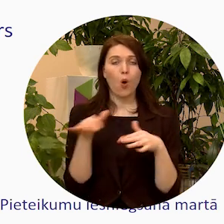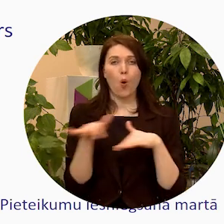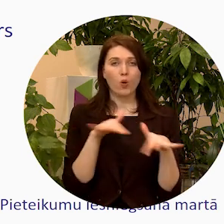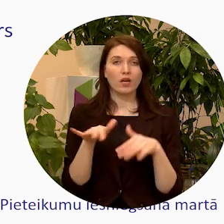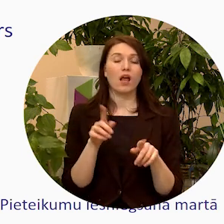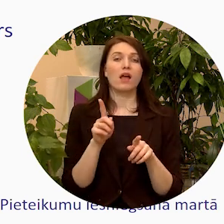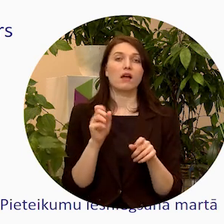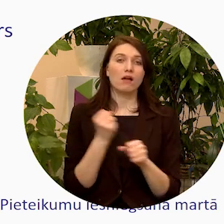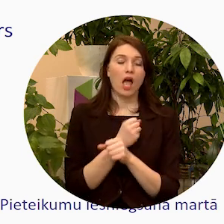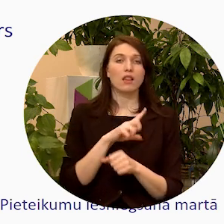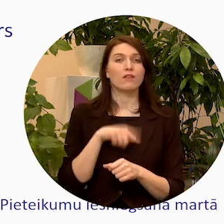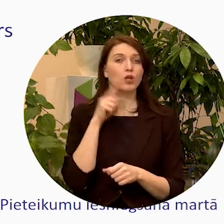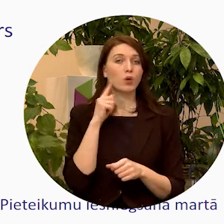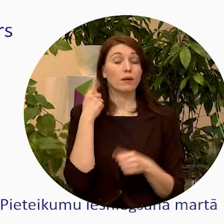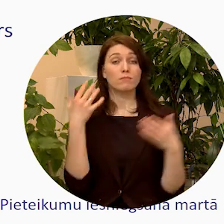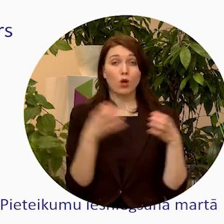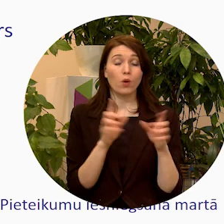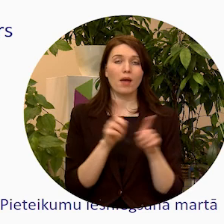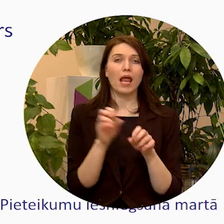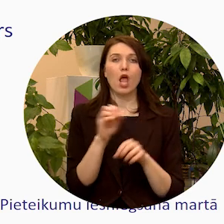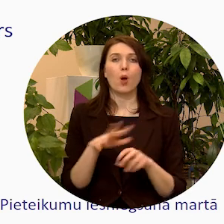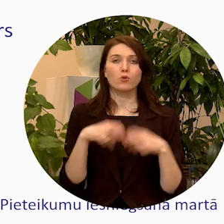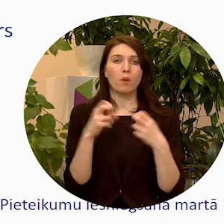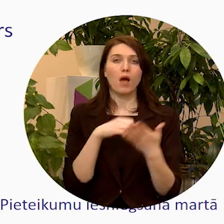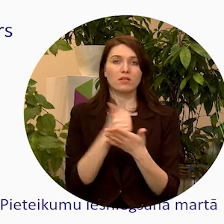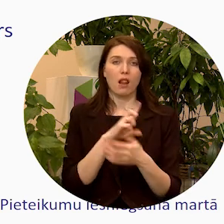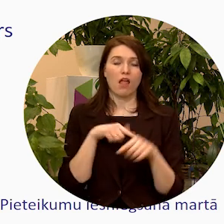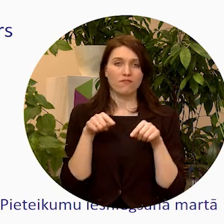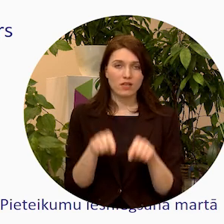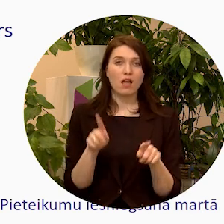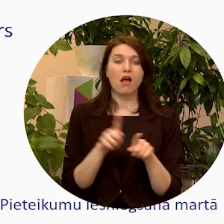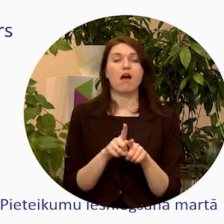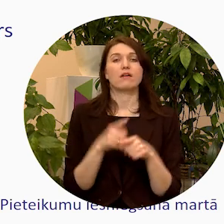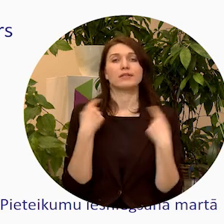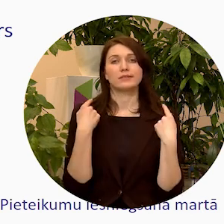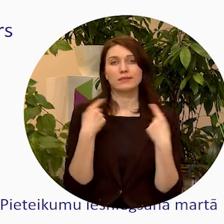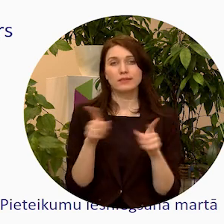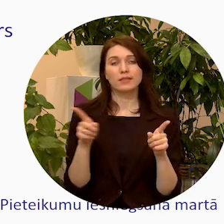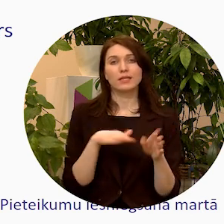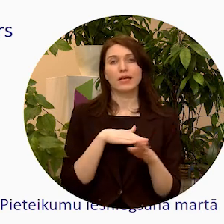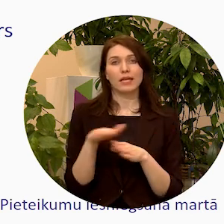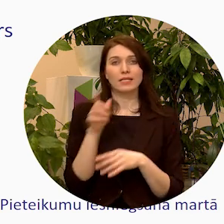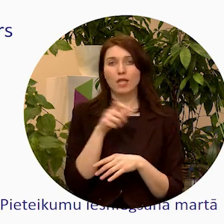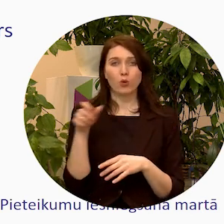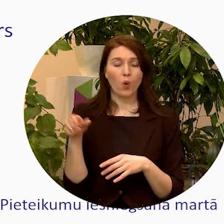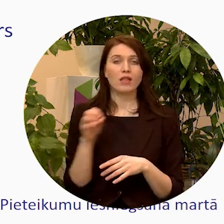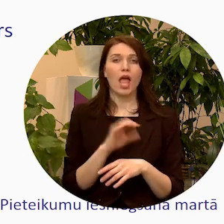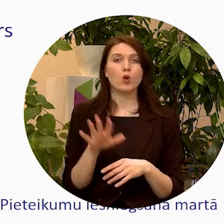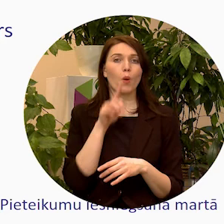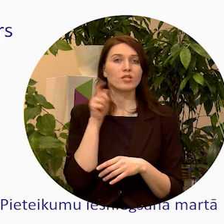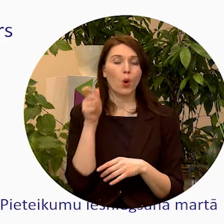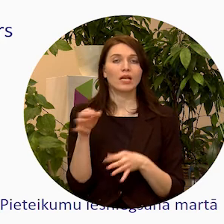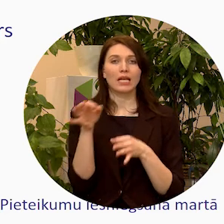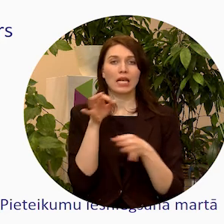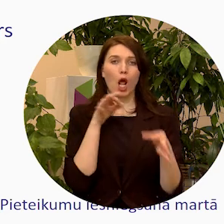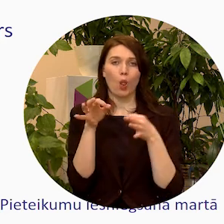Latvijas jaunas padome, gan Eiropas komisijas pārstāvniecība Latvijā, gan, druši vien citi, īstenotāji Eiropas jaunatnes